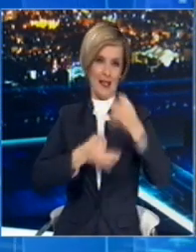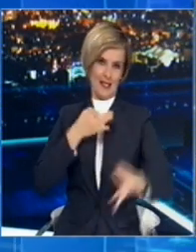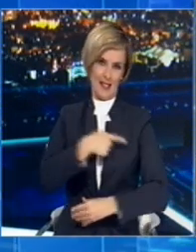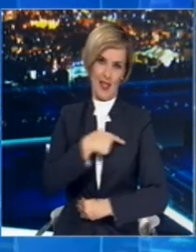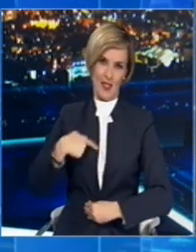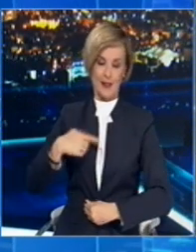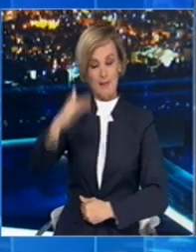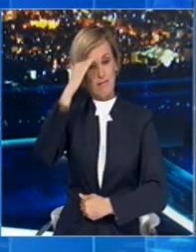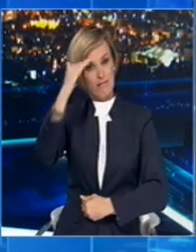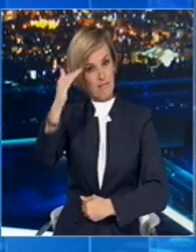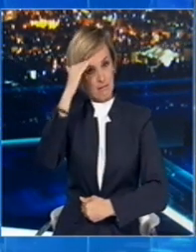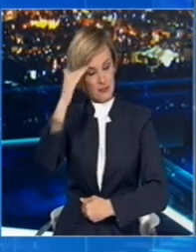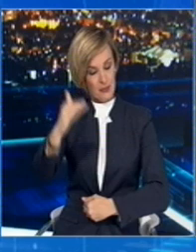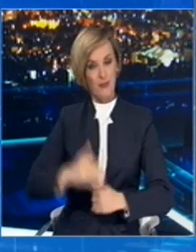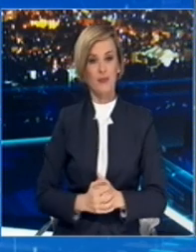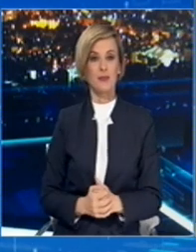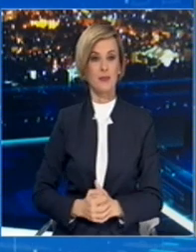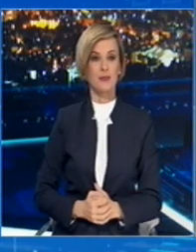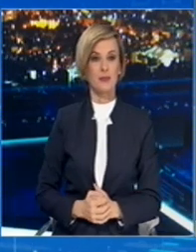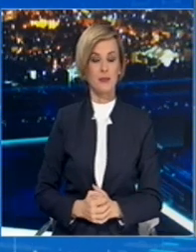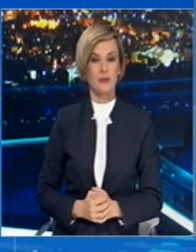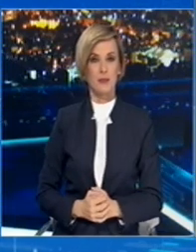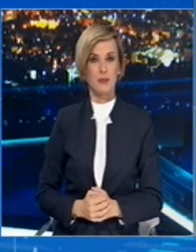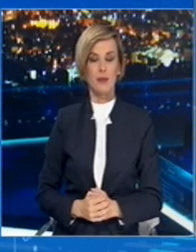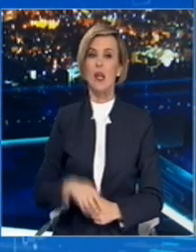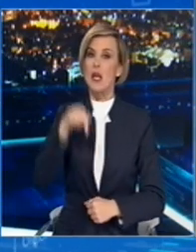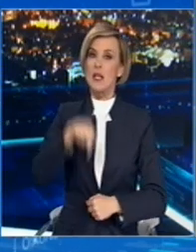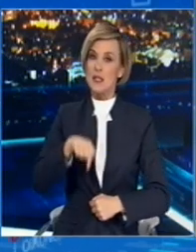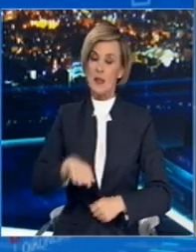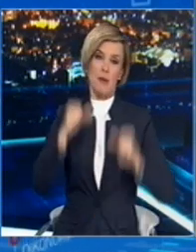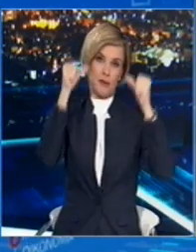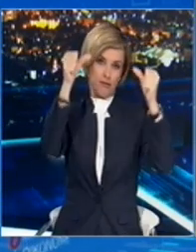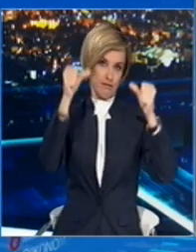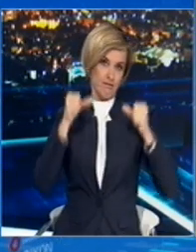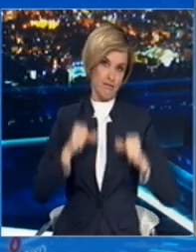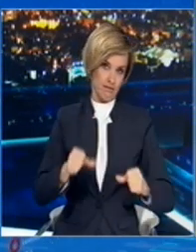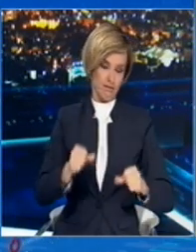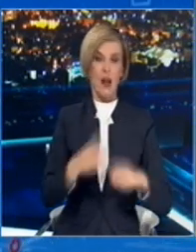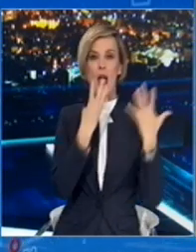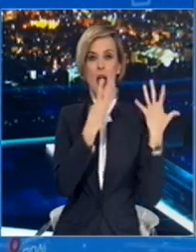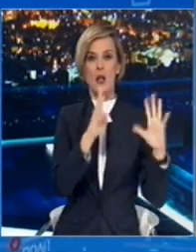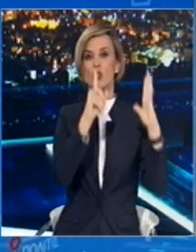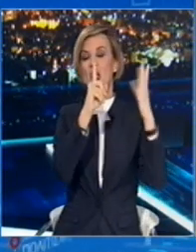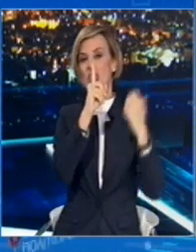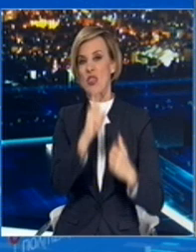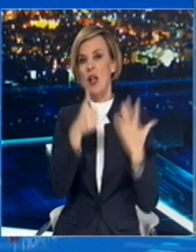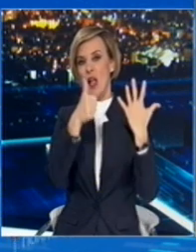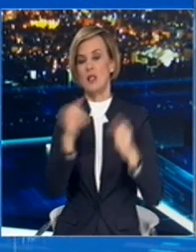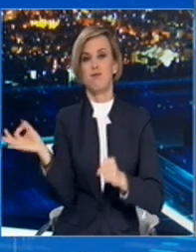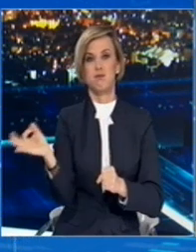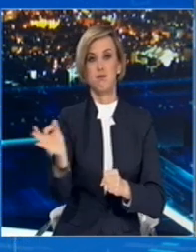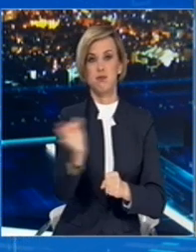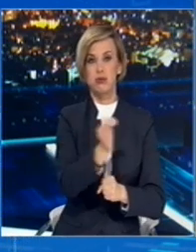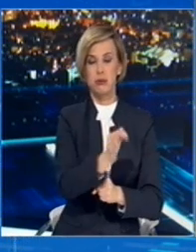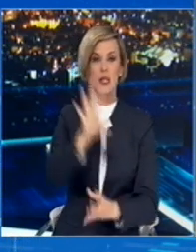Καλησπέρα σας. Ο ΕΟΔΙ ανακοίνωσε σήμερα 916 νέα κορυμματα κορονοϊού στη χώρα μας. Ο